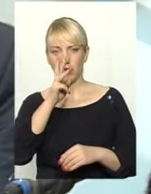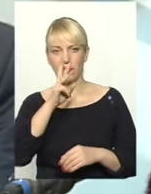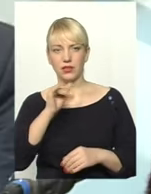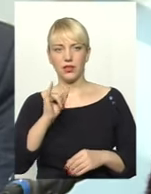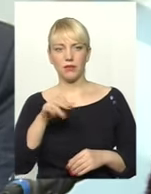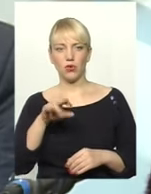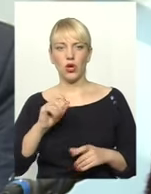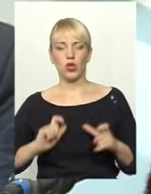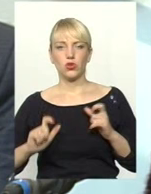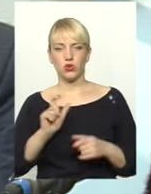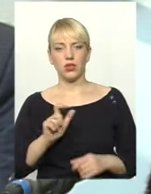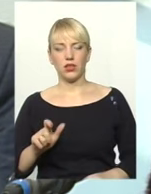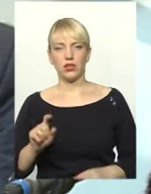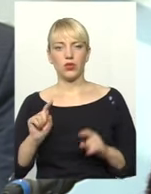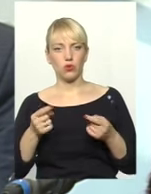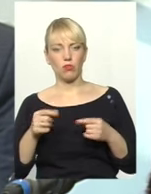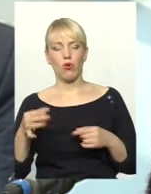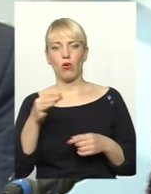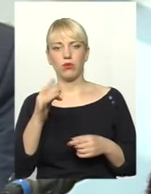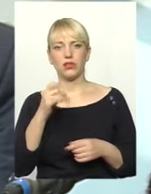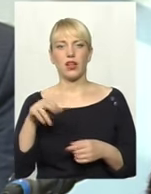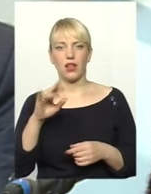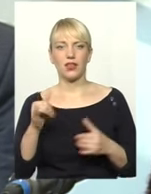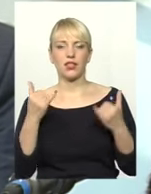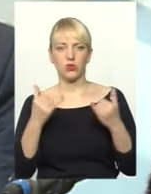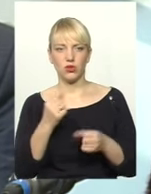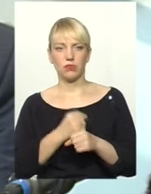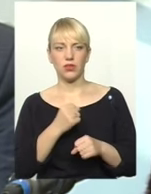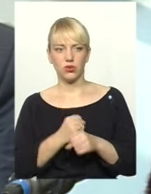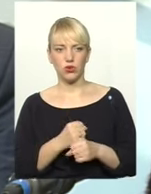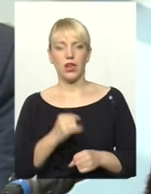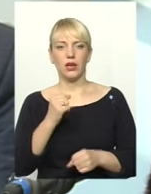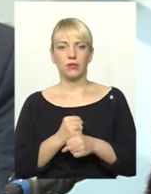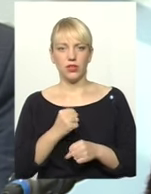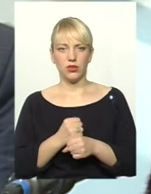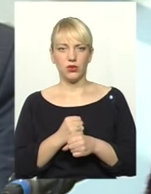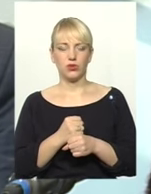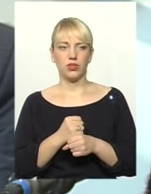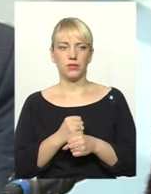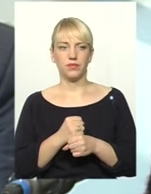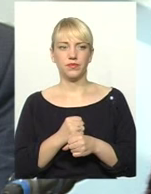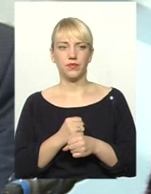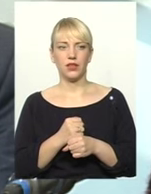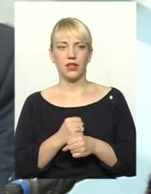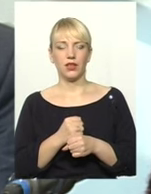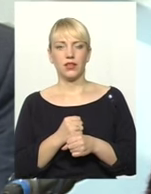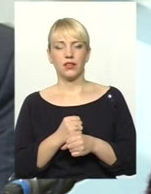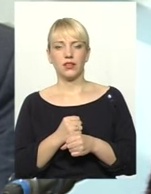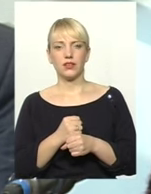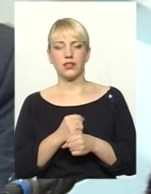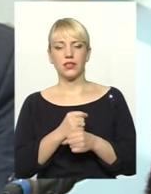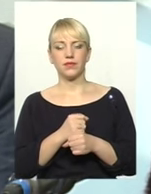що по студентах. Тому обласна рада на сьогодні працює досить плотно з розпорядниками